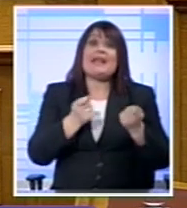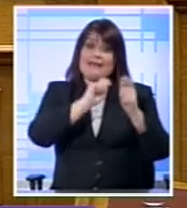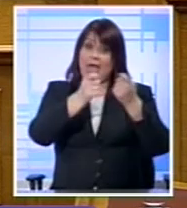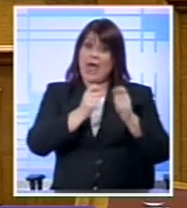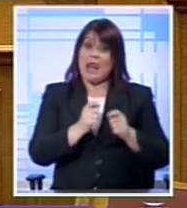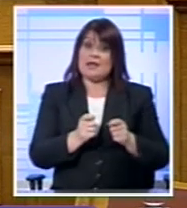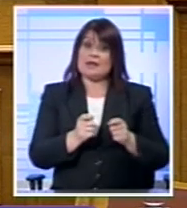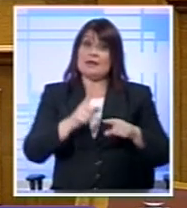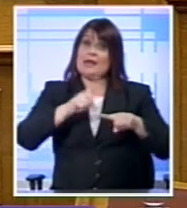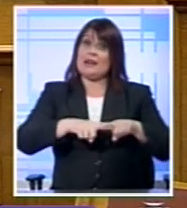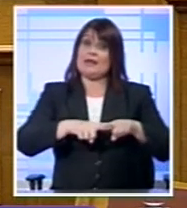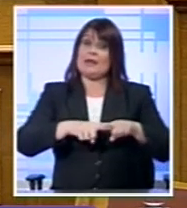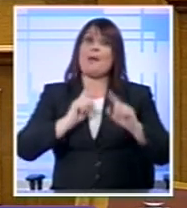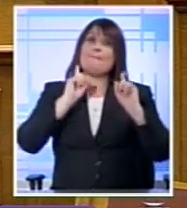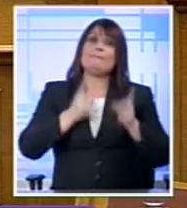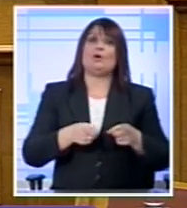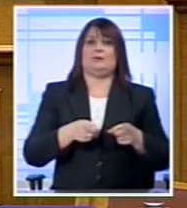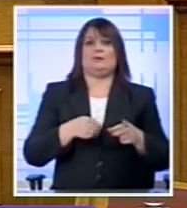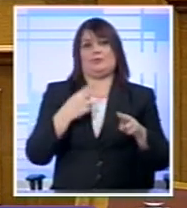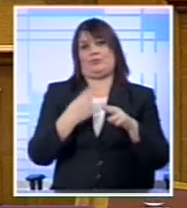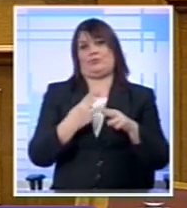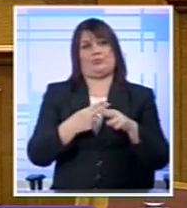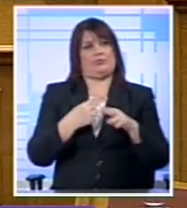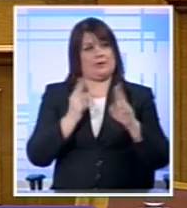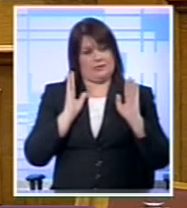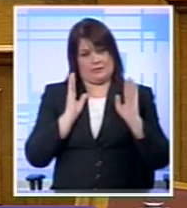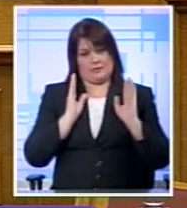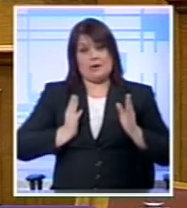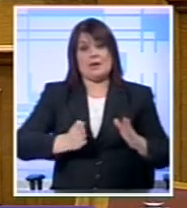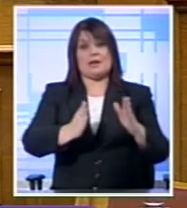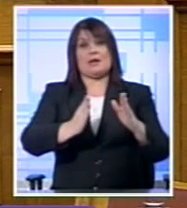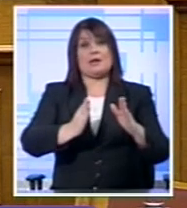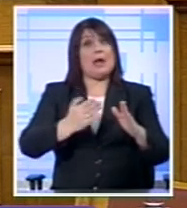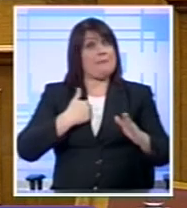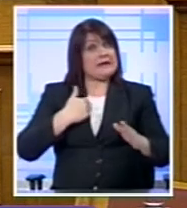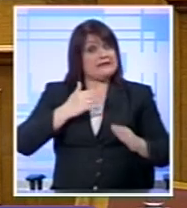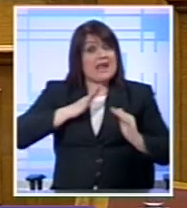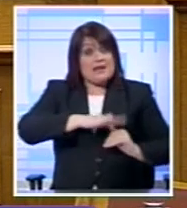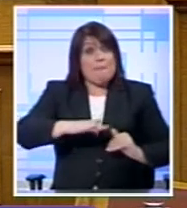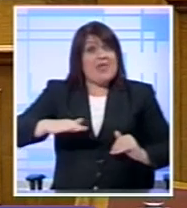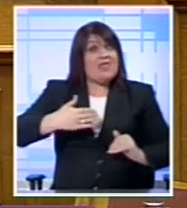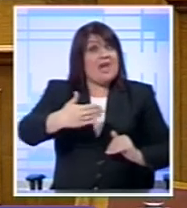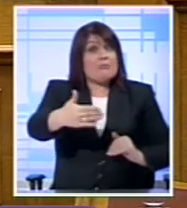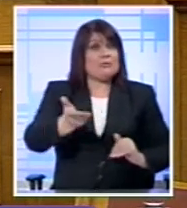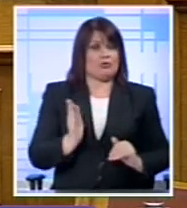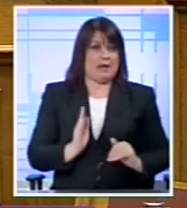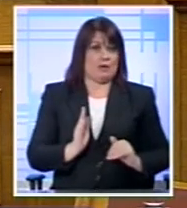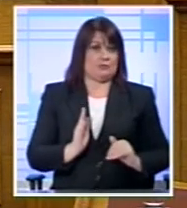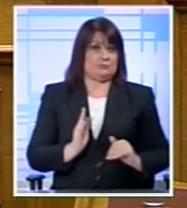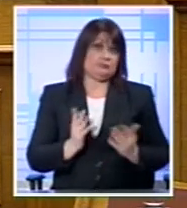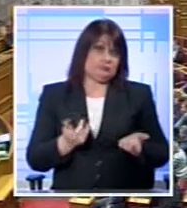αλλαγές στη χώρα Αποφάσεις που είναι καθοριστικές Για το μέλλον των δικών μας Και των παιδιών μας Για αυτές τα θέταμε